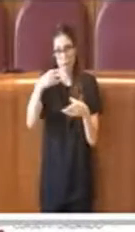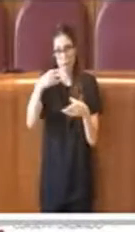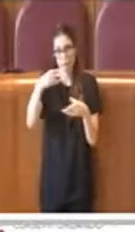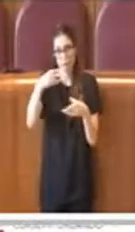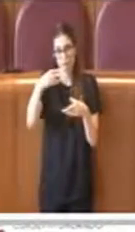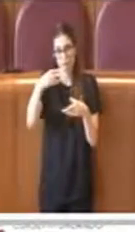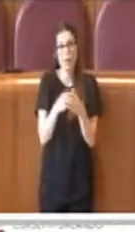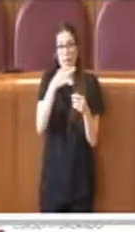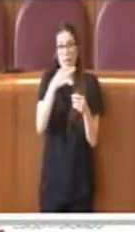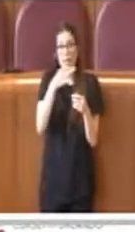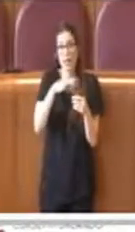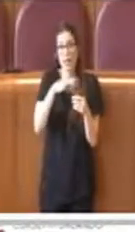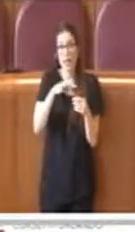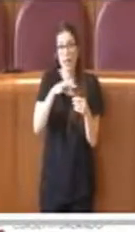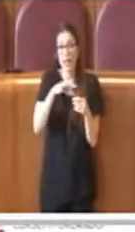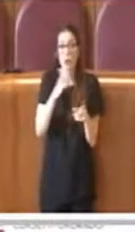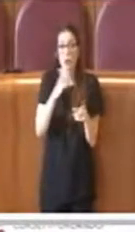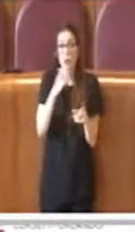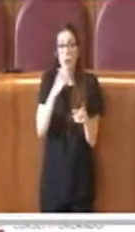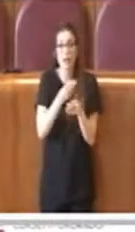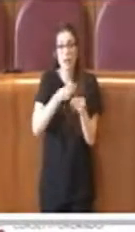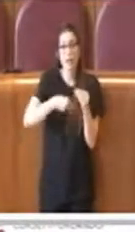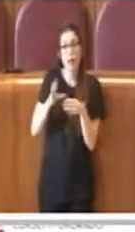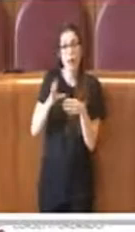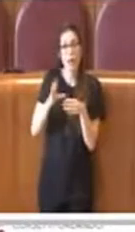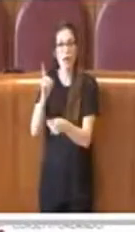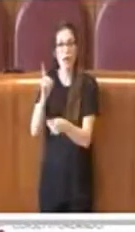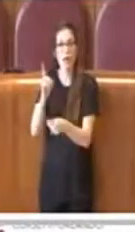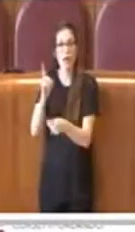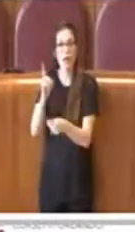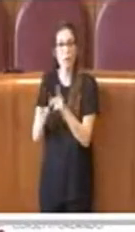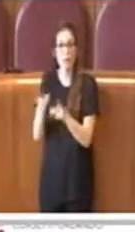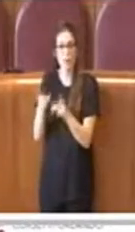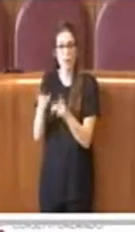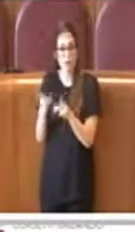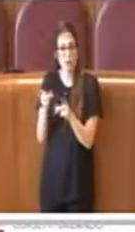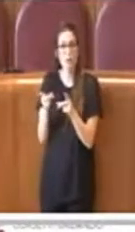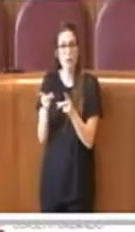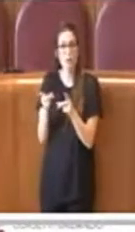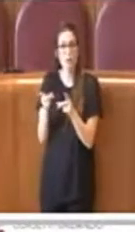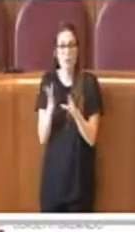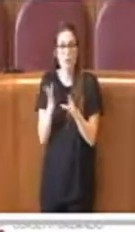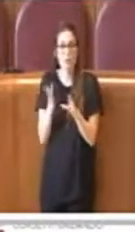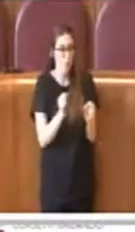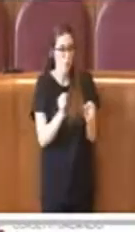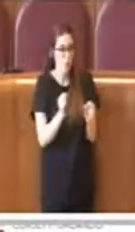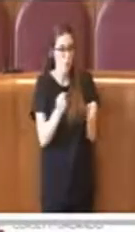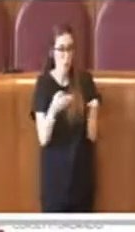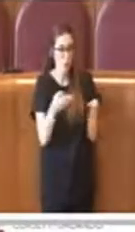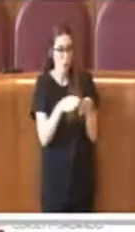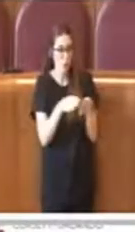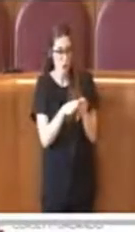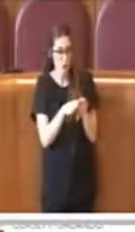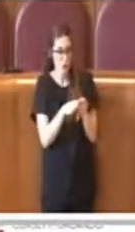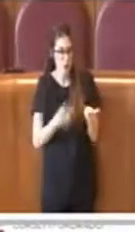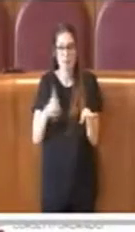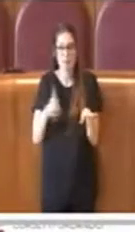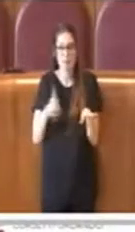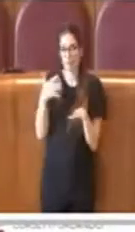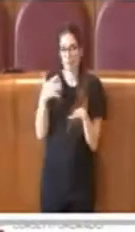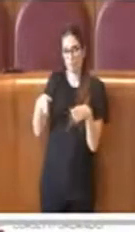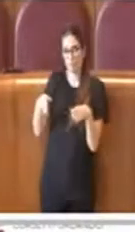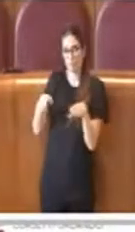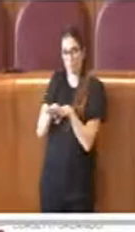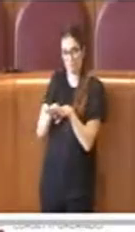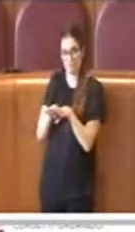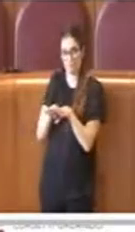Questa relazione deve essere chiaramente inviata agli organi politici e può essere come accennavo prima anche di strada. Sì, ho quasi chiuso,